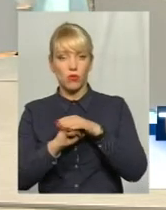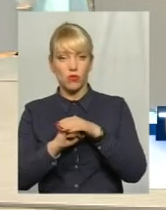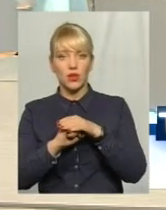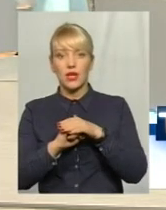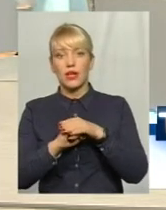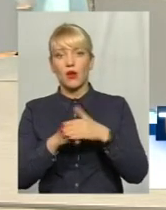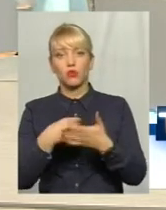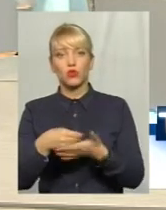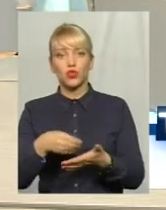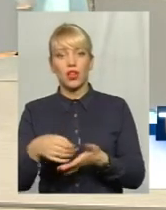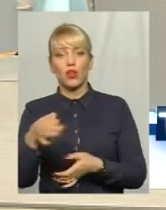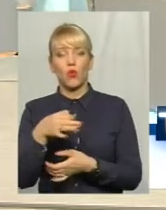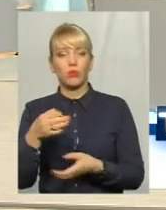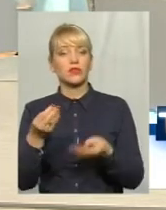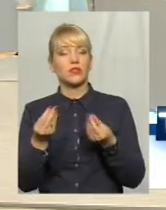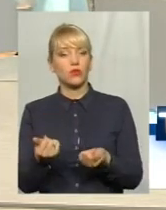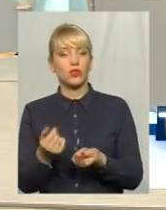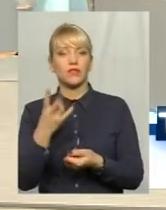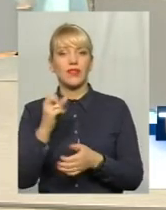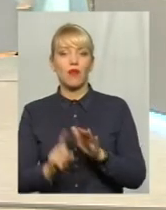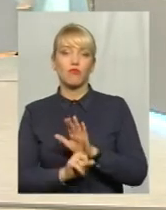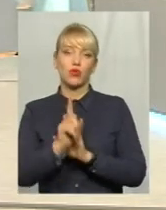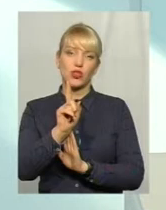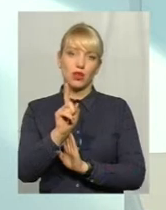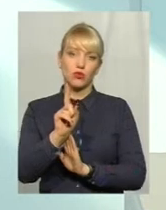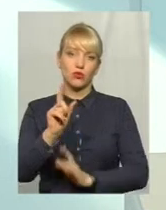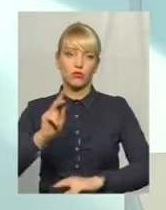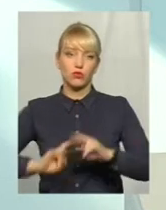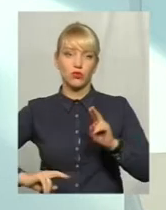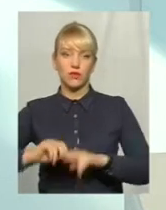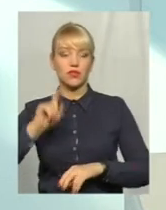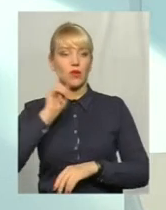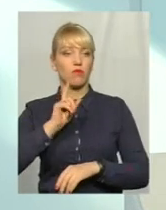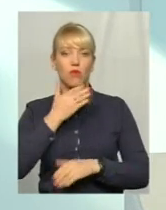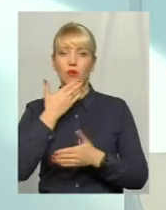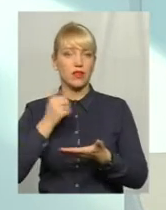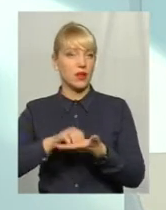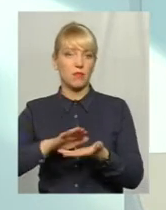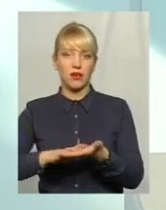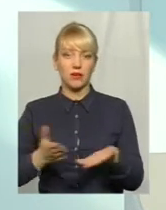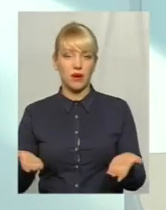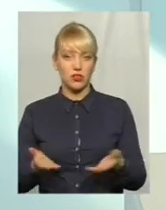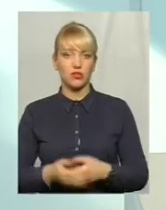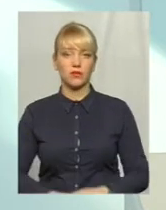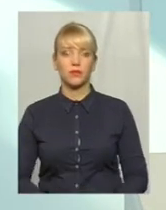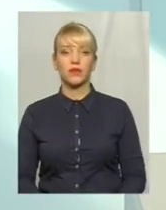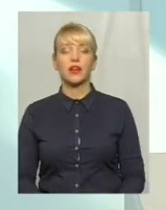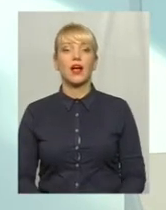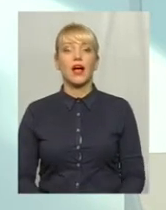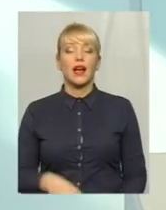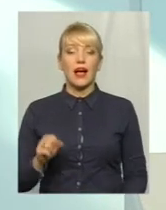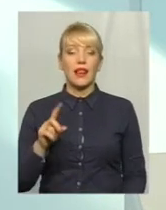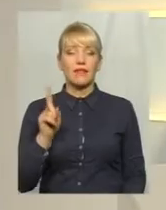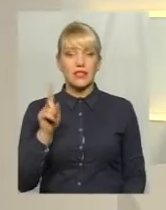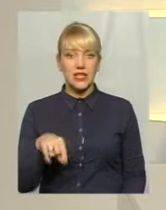кошти на початок будівництва, скажімо так, поки що не передбачені. Але все ж таки,